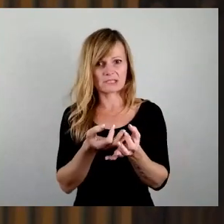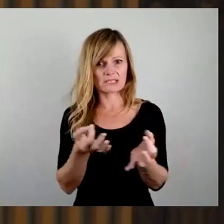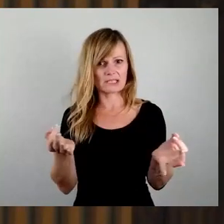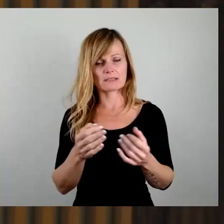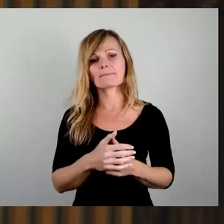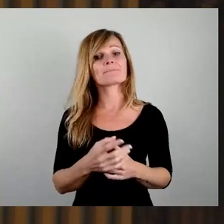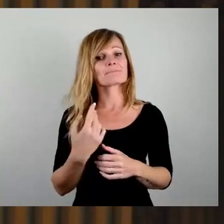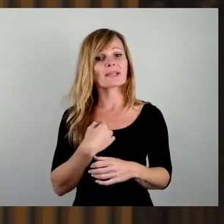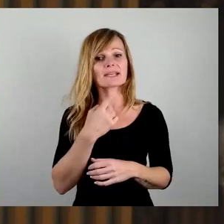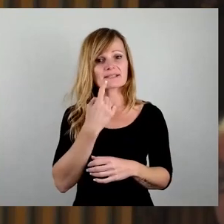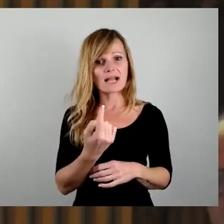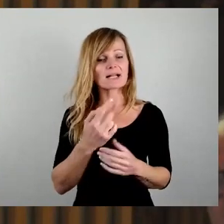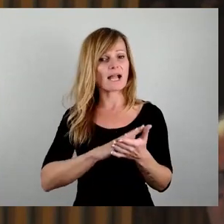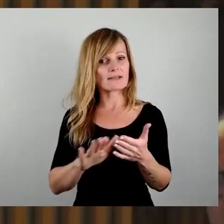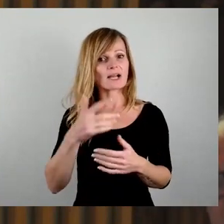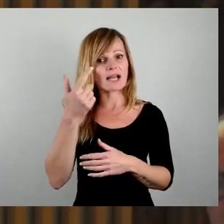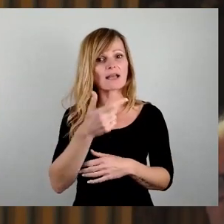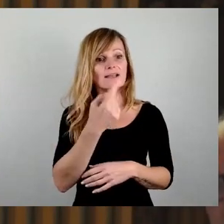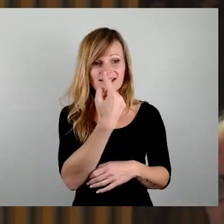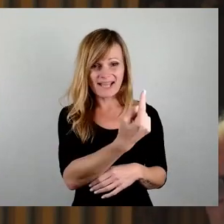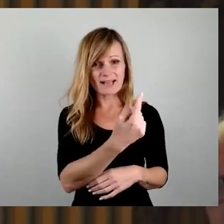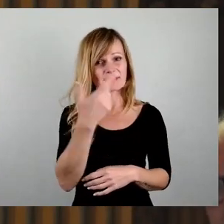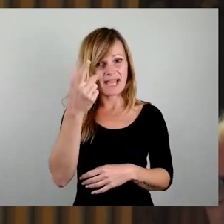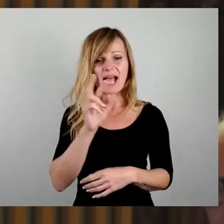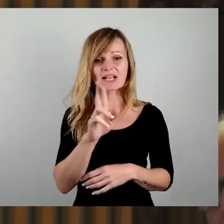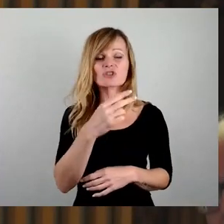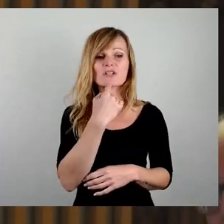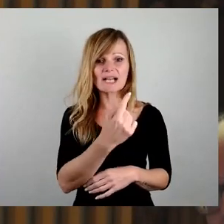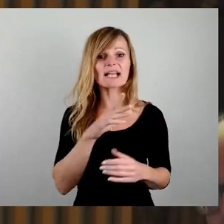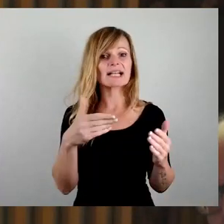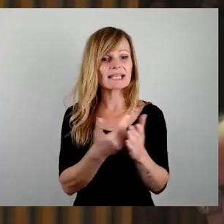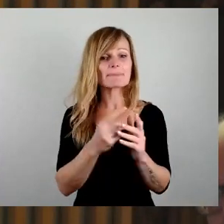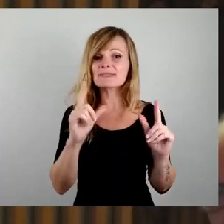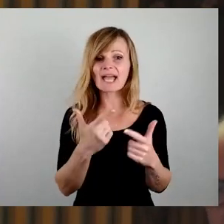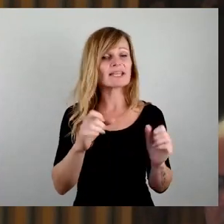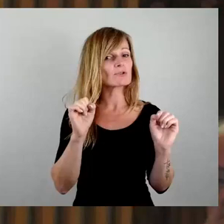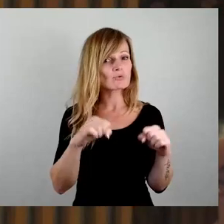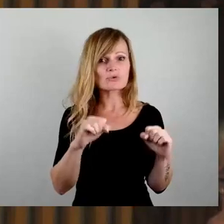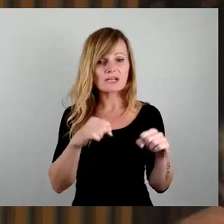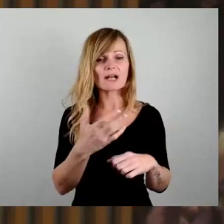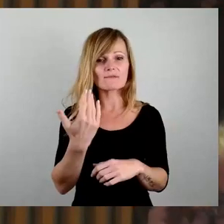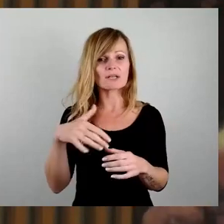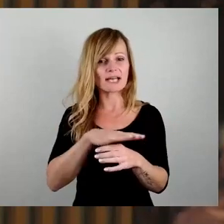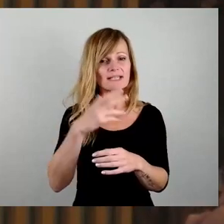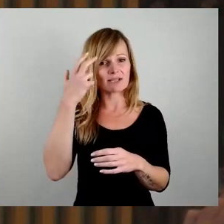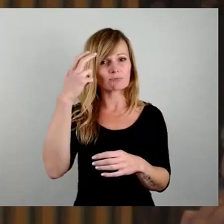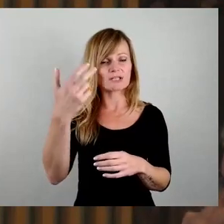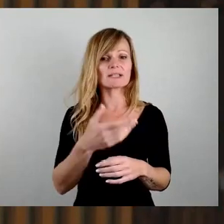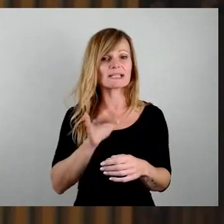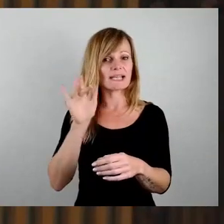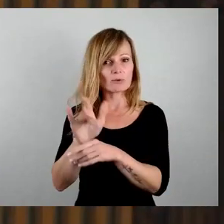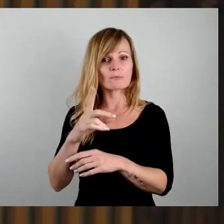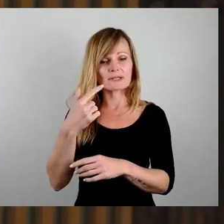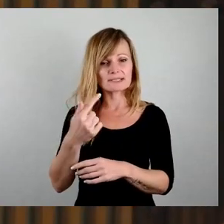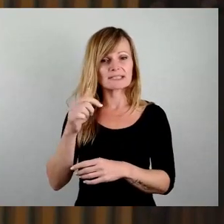einfach, und dann hat Herr Ritschel gesagt, es gibt keine Zusagen der Landeshauptstadt gegenüber TSMC. Es